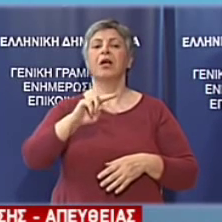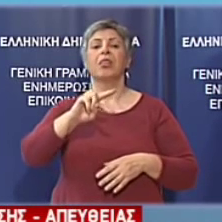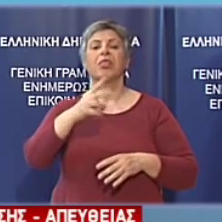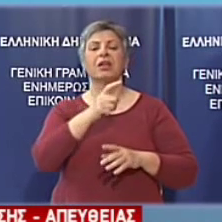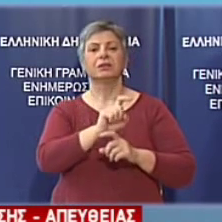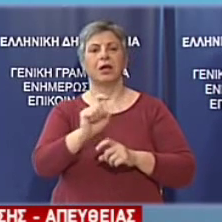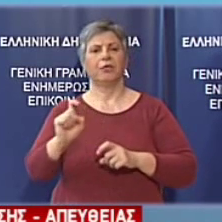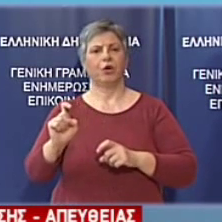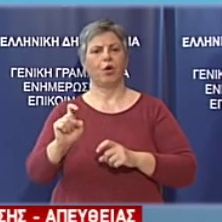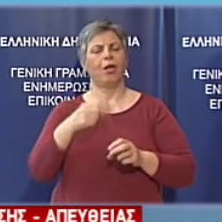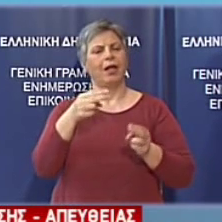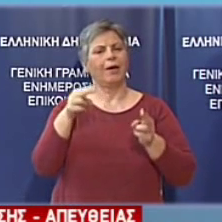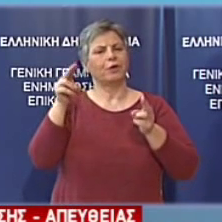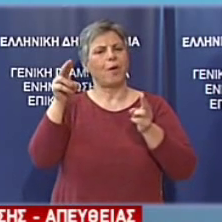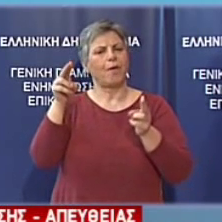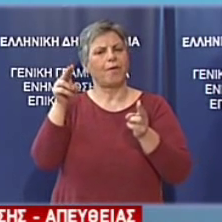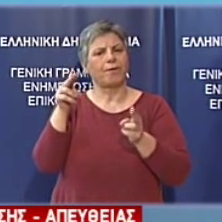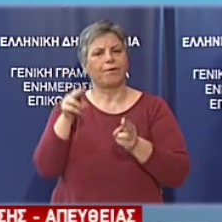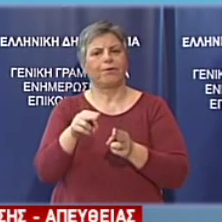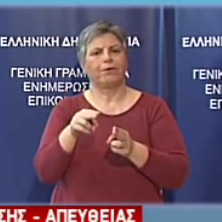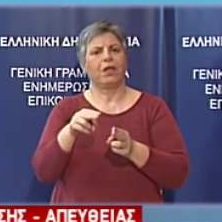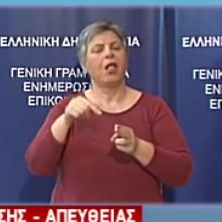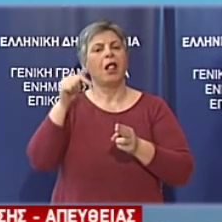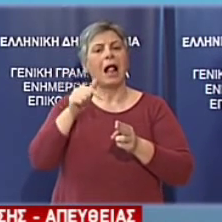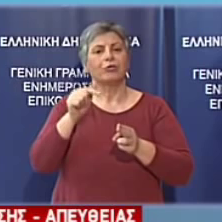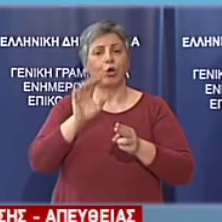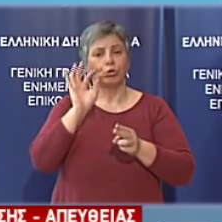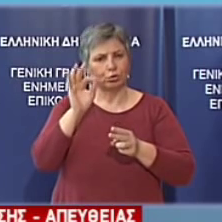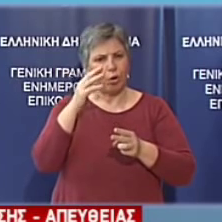484 εκατομμύρια ευρώ έναντι του στόχου.